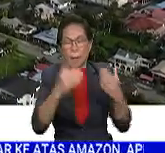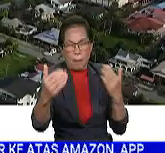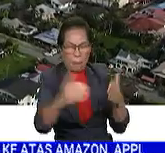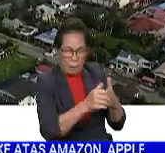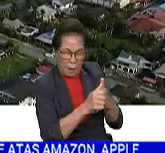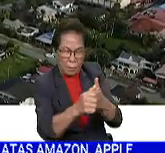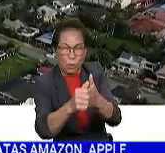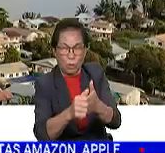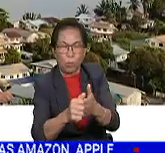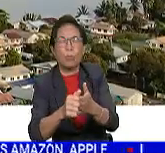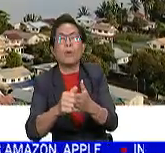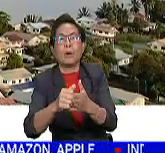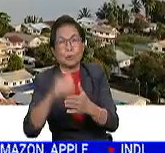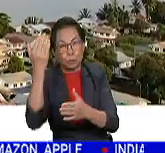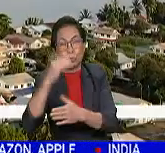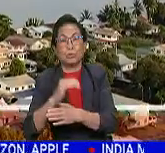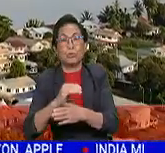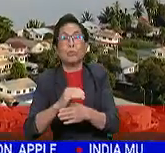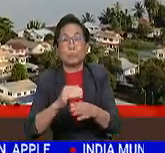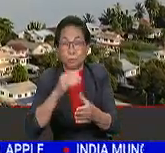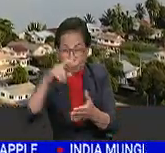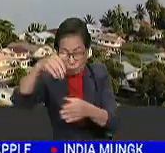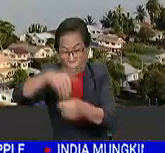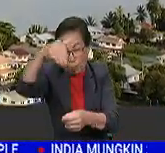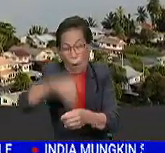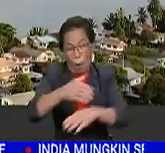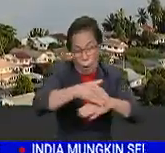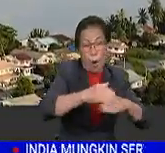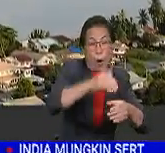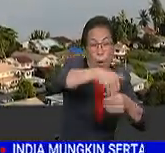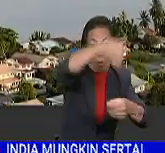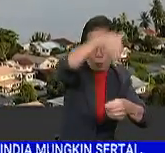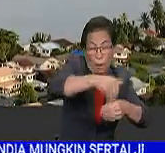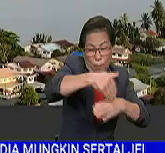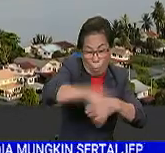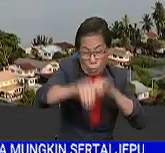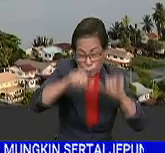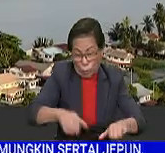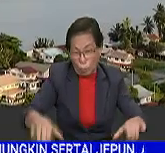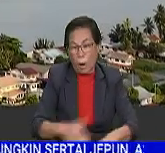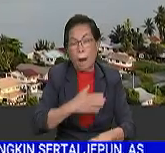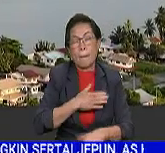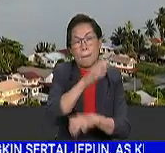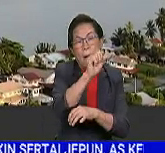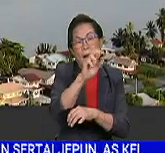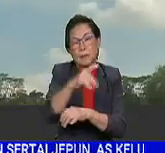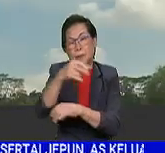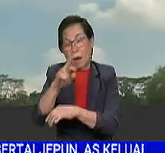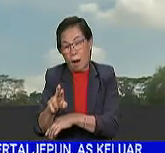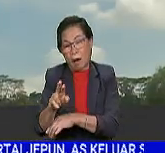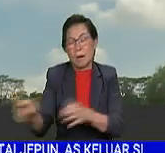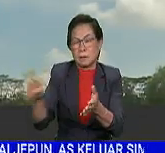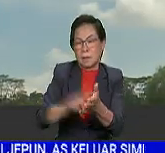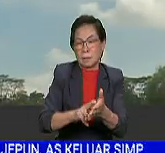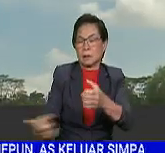secara manual sebelum ini. Permohonan untuk mengundi secara pus boleh dilakukan melalui MySPR daftar